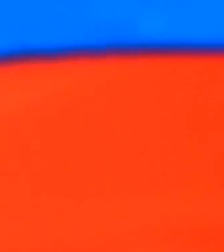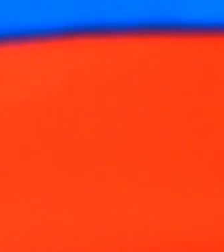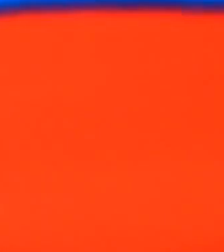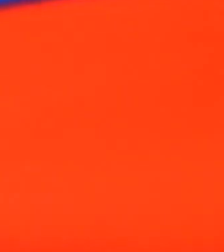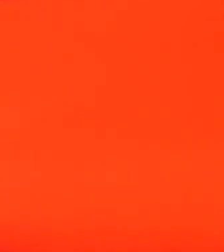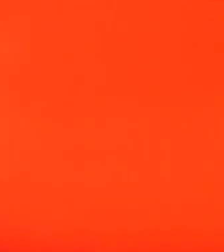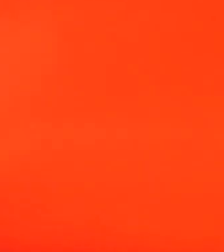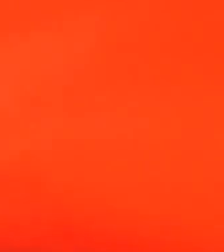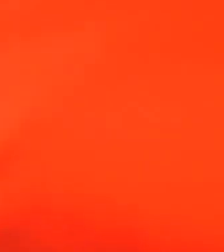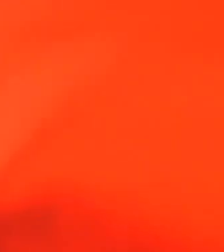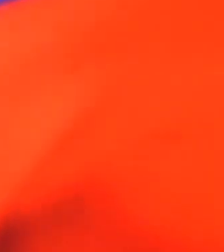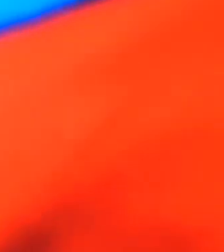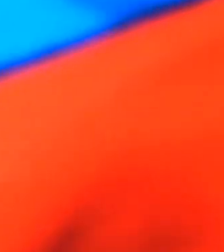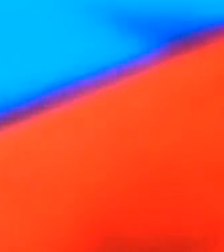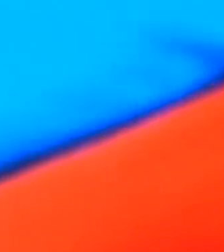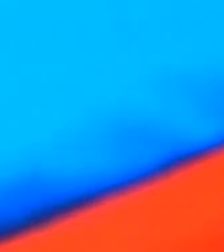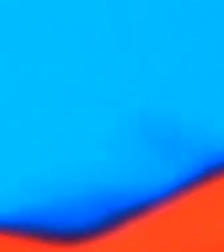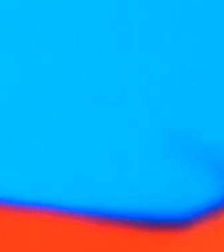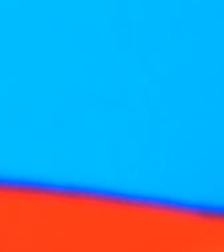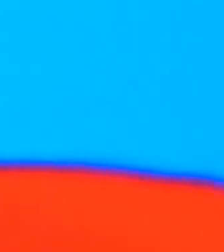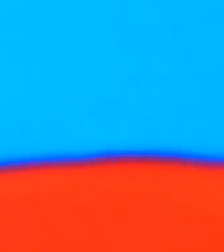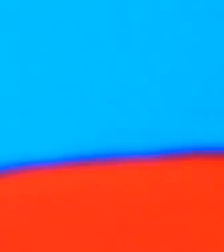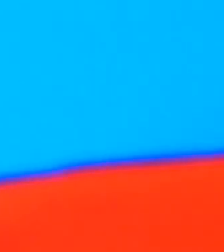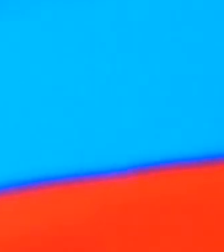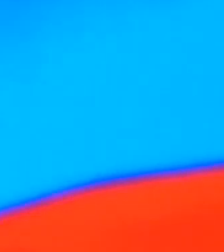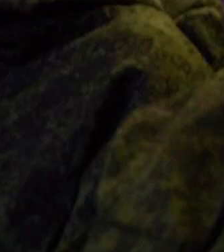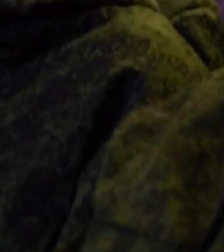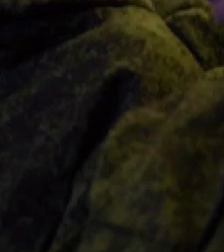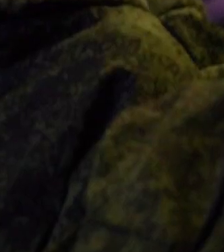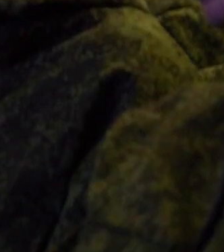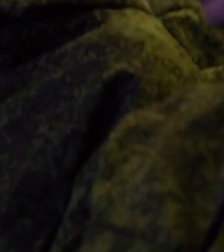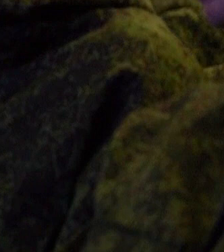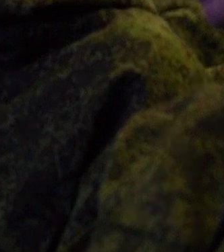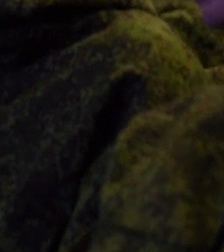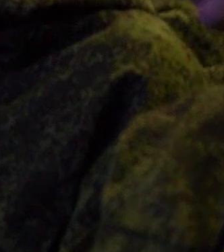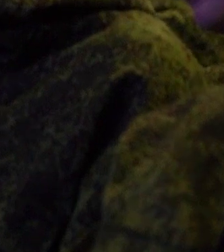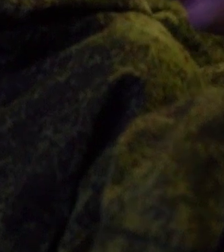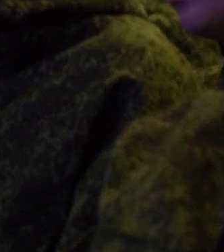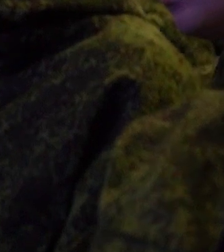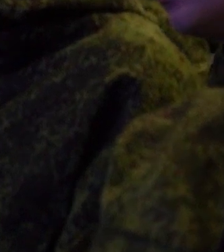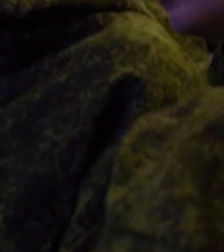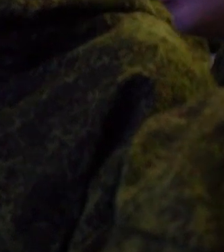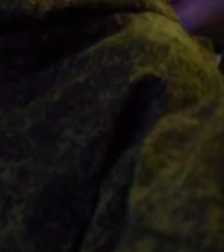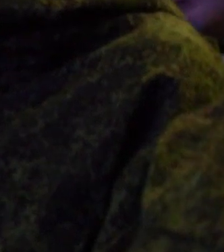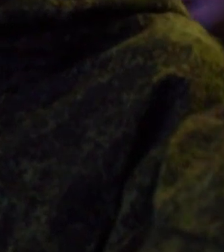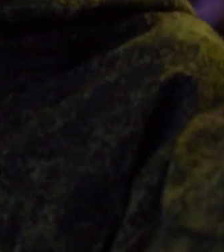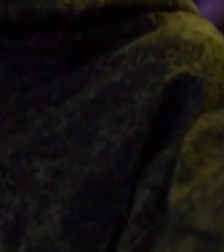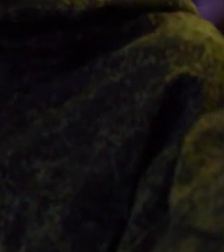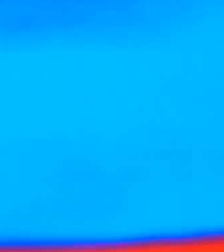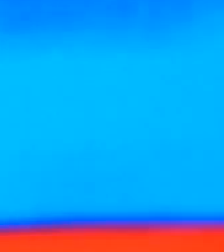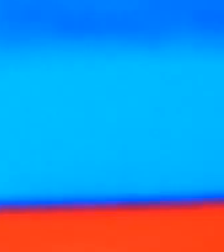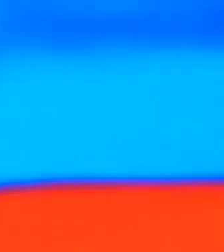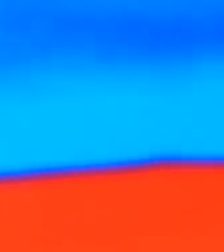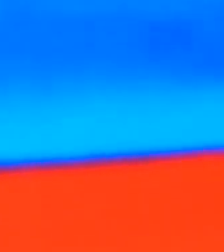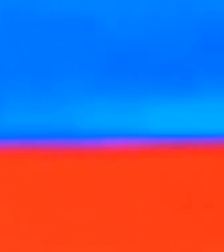поставленной задачи, как сохранить жизнь себе и своему товарищу. Очень хочу, чтобы уже через 2-3 месяца